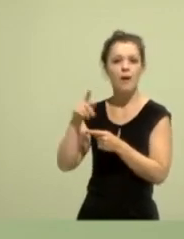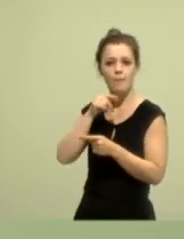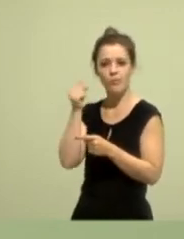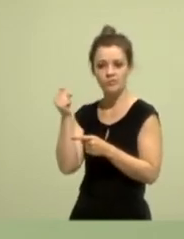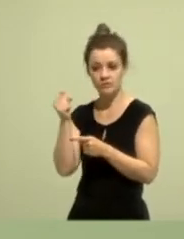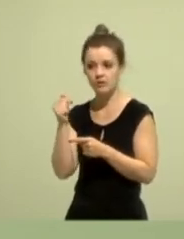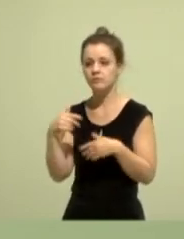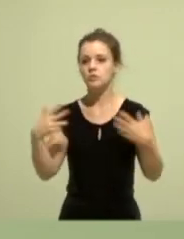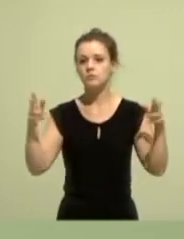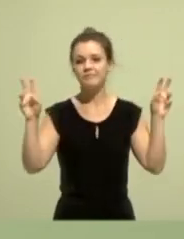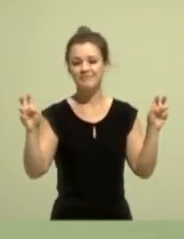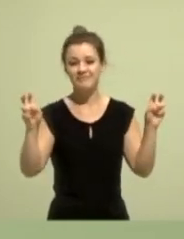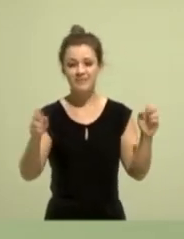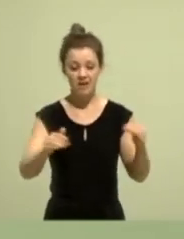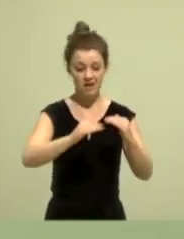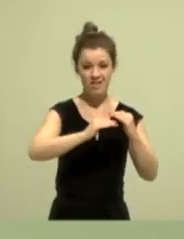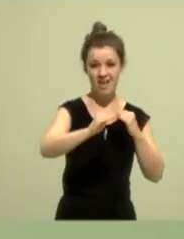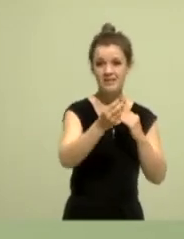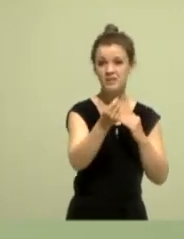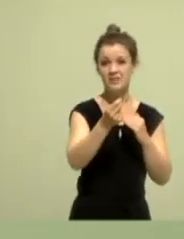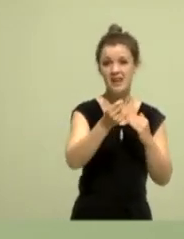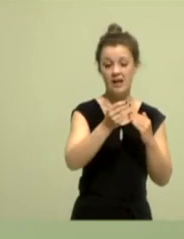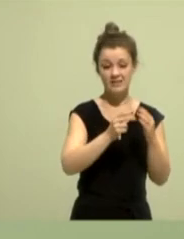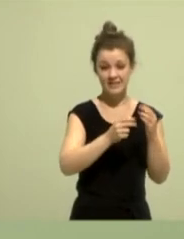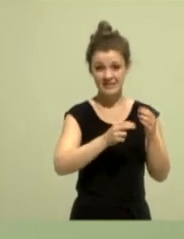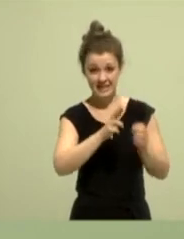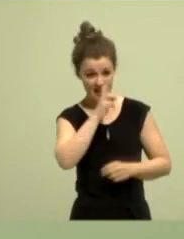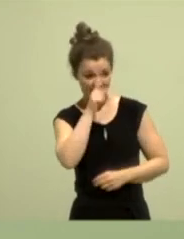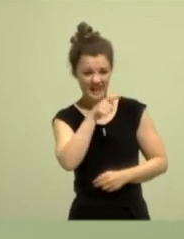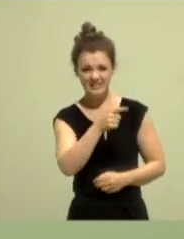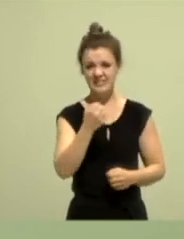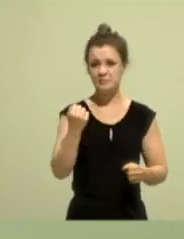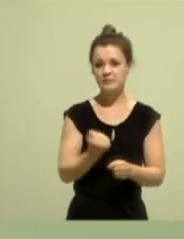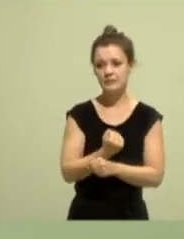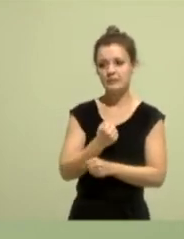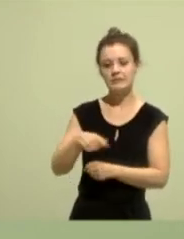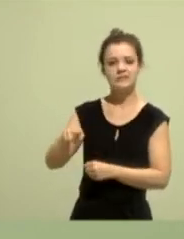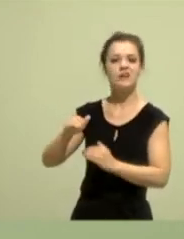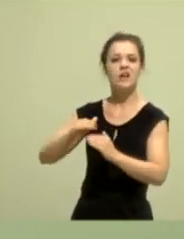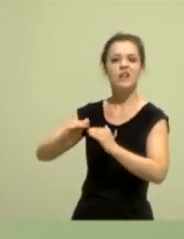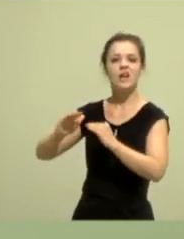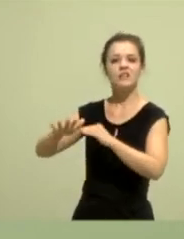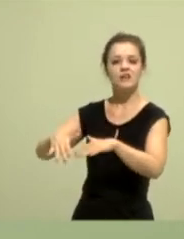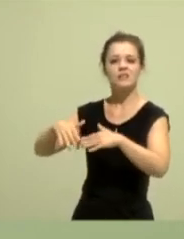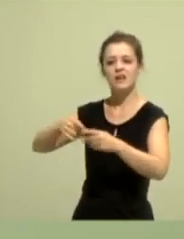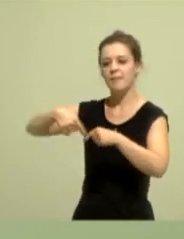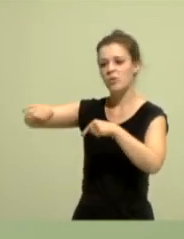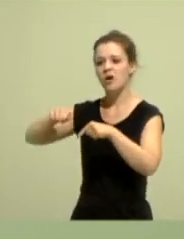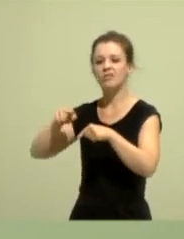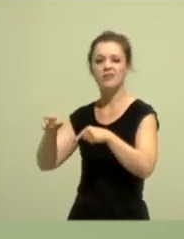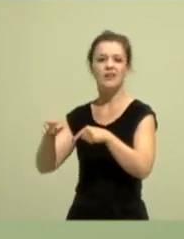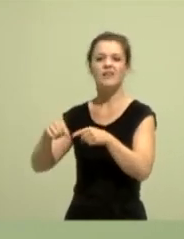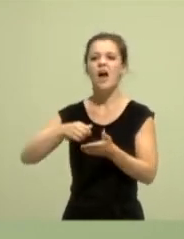Landesfinanzrat mussten wir leider auch immer wieder über Landtagsabgeordnete sprechen, die ihre Mandatsträgerabgaben nicht vollständig zahlen.